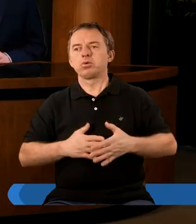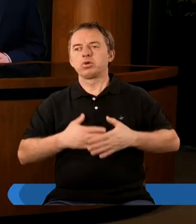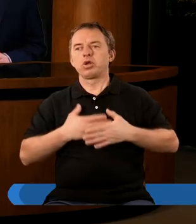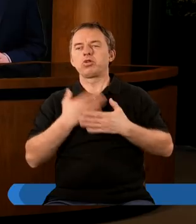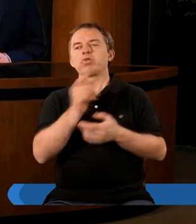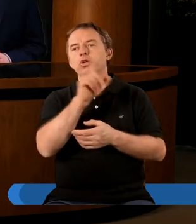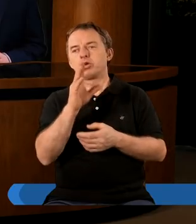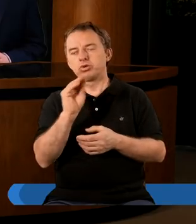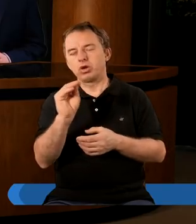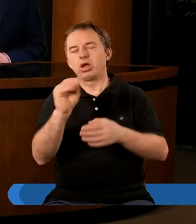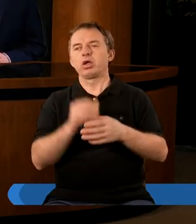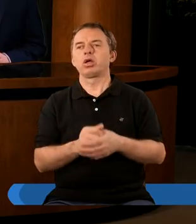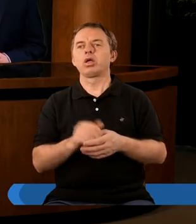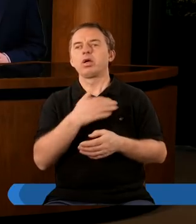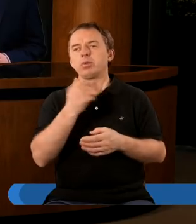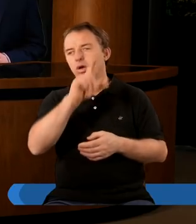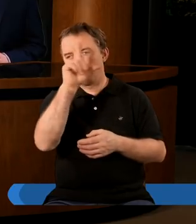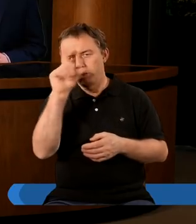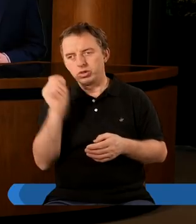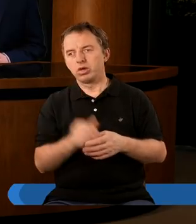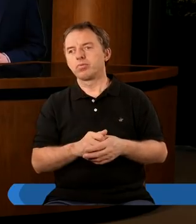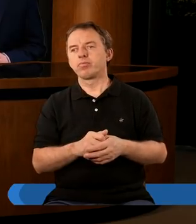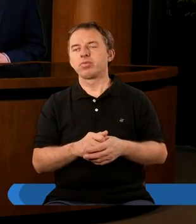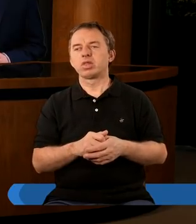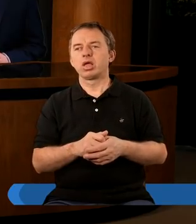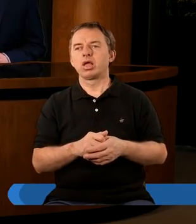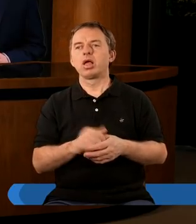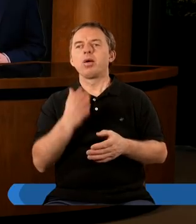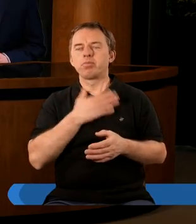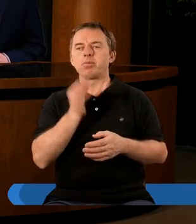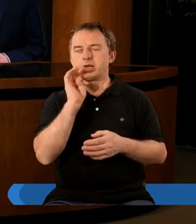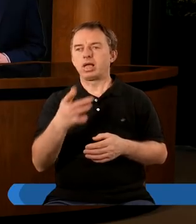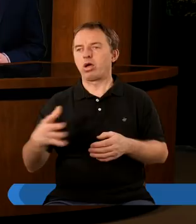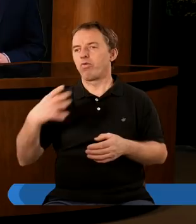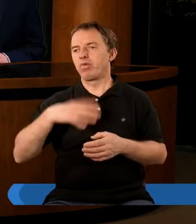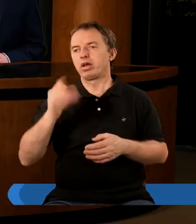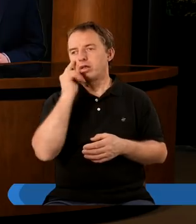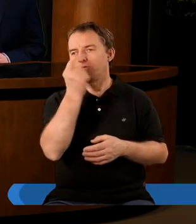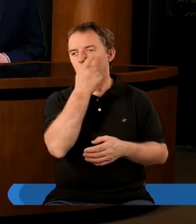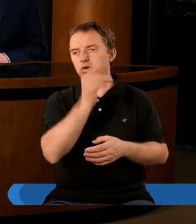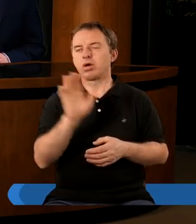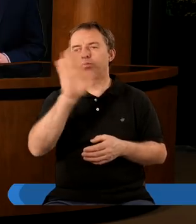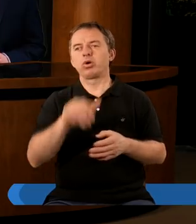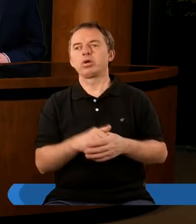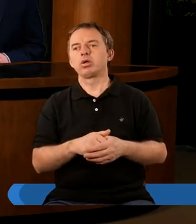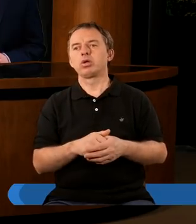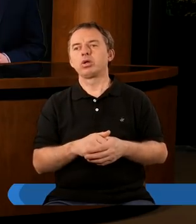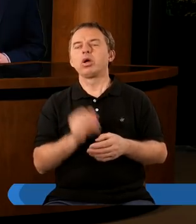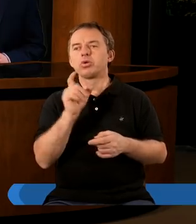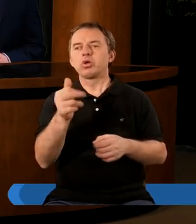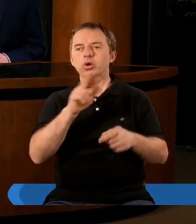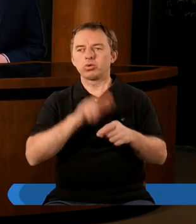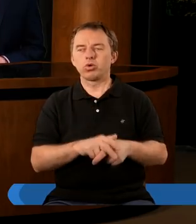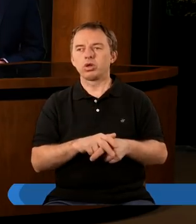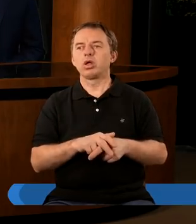zadziwiony, że my jako ludzie, my jako ludzie mamy taką wartość w oczach Pana Boga. Oczywiście jako ci,